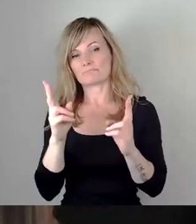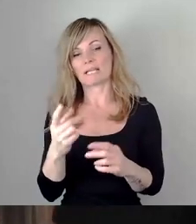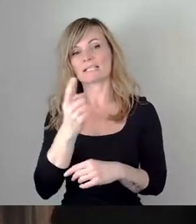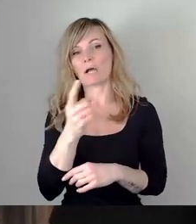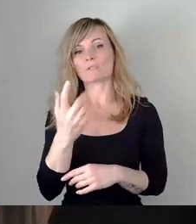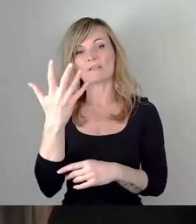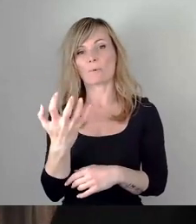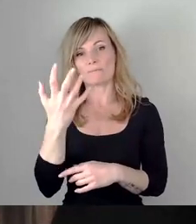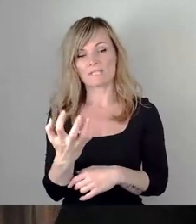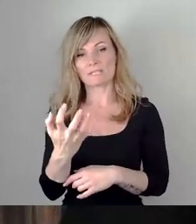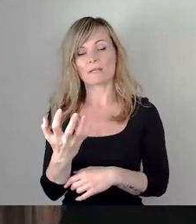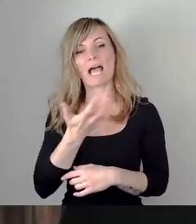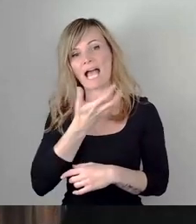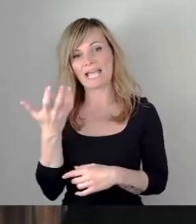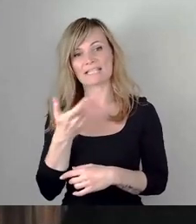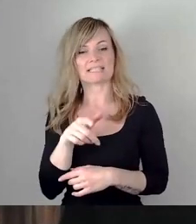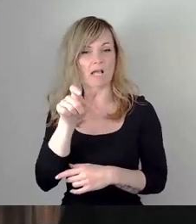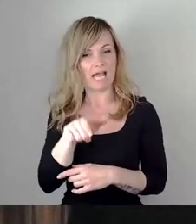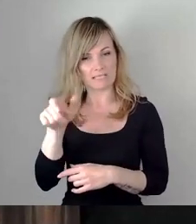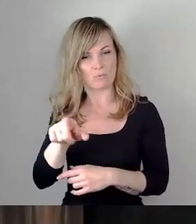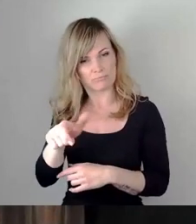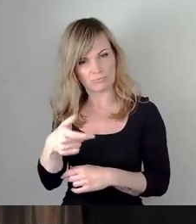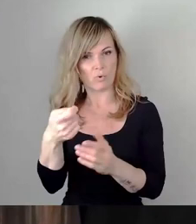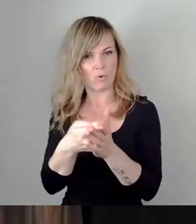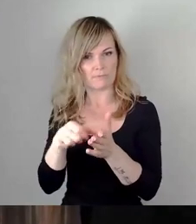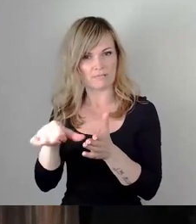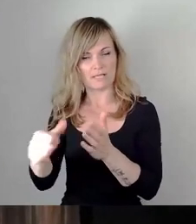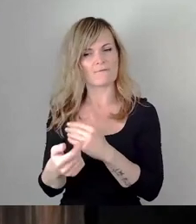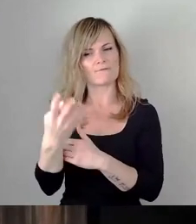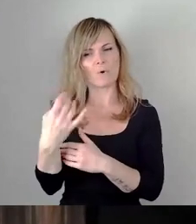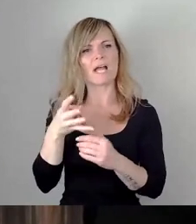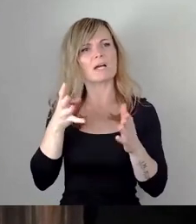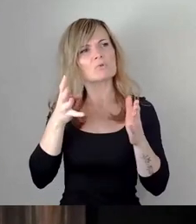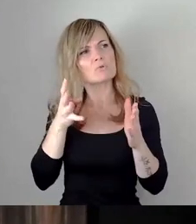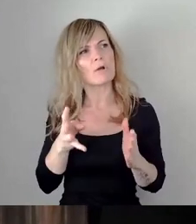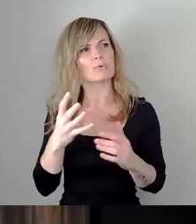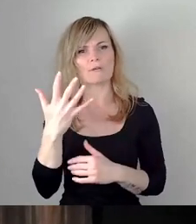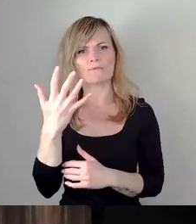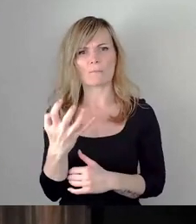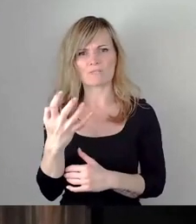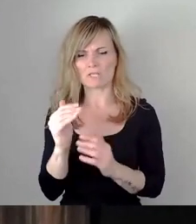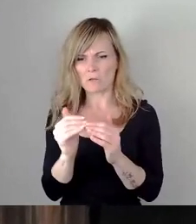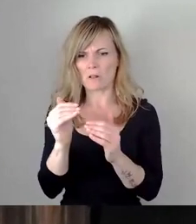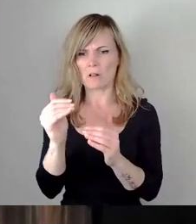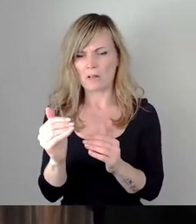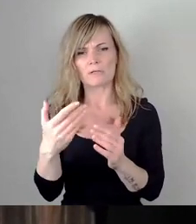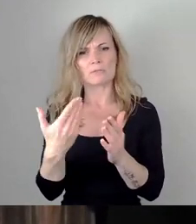Heizkosten bezahlt. Das Jahr davor waren es 950. Also es war der Sprung, war zu verkraften.